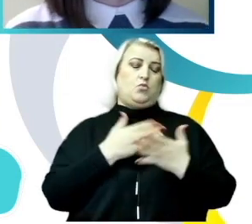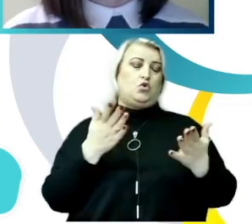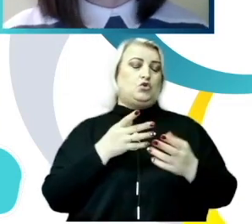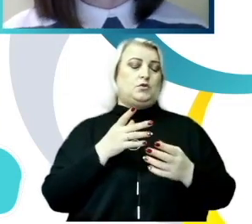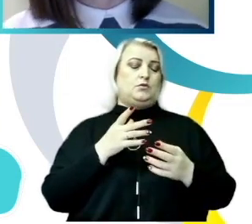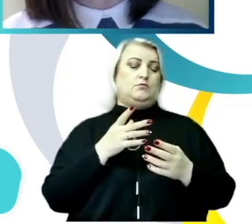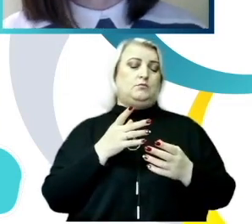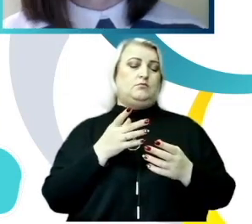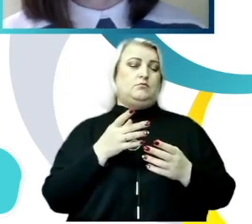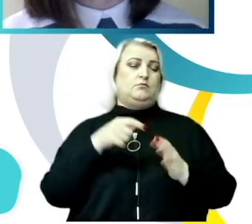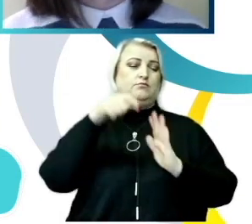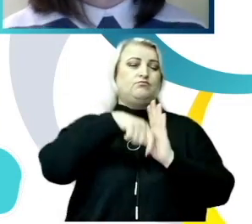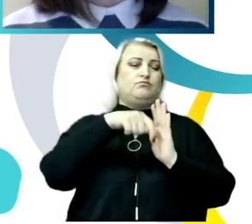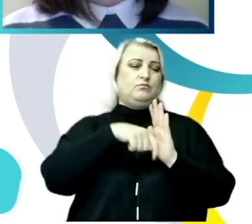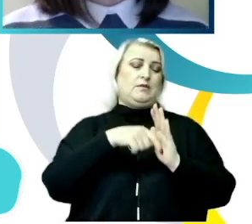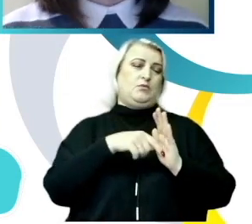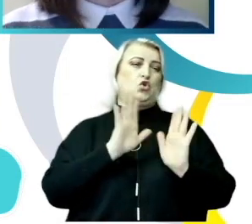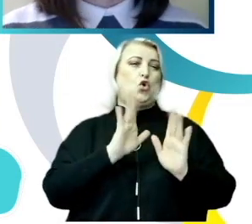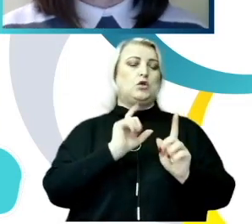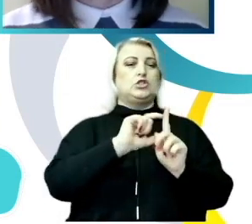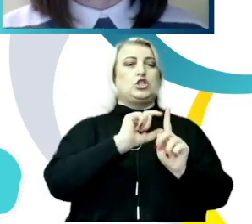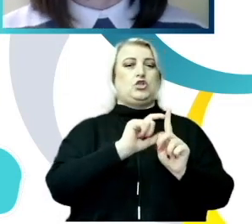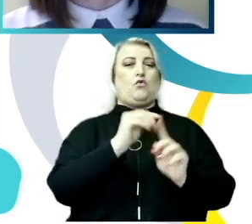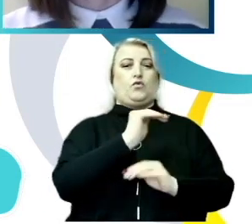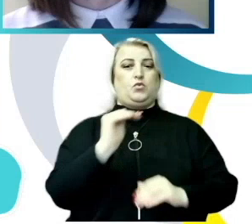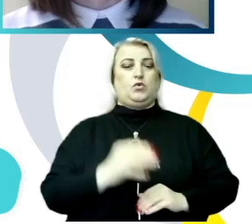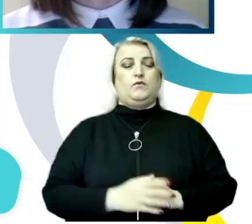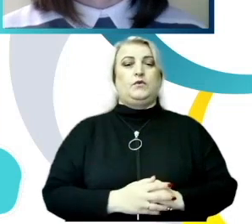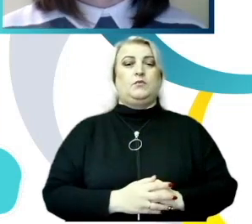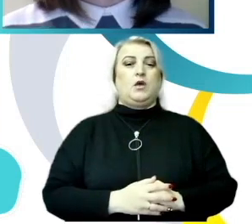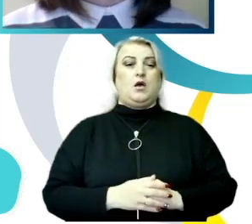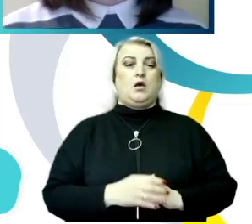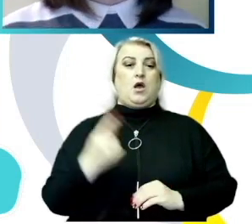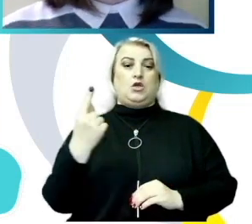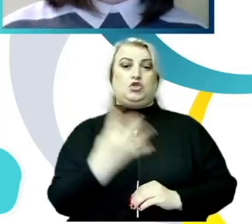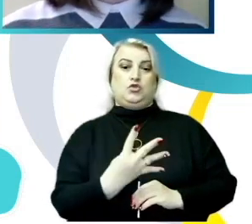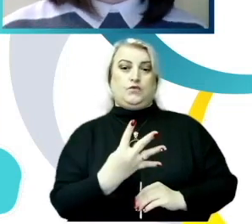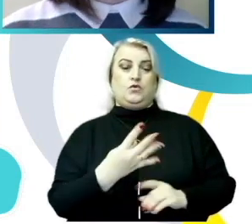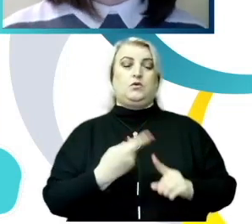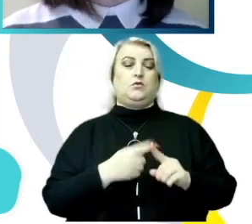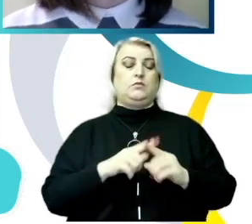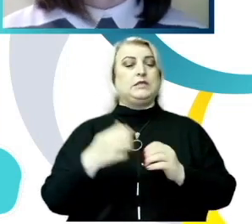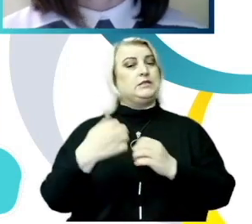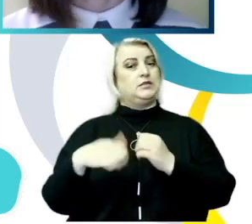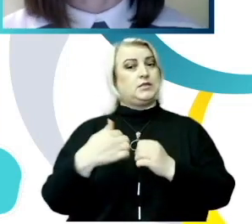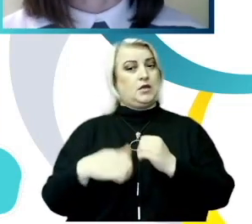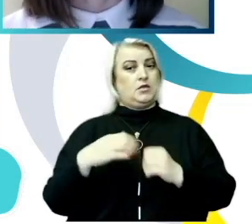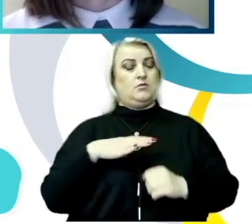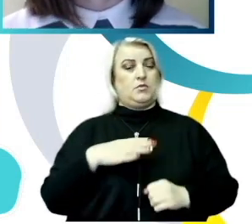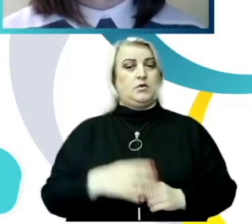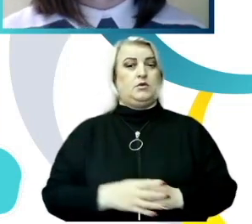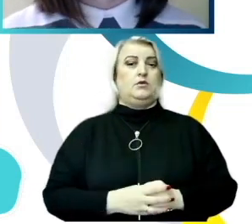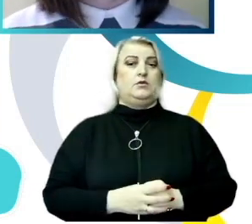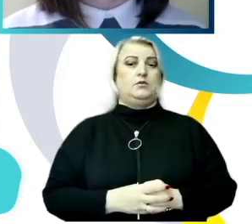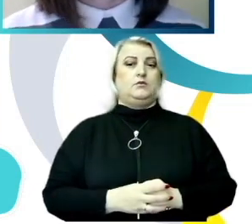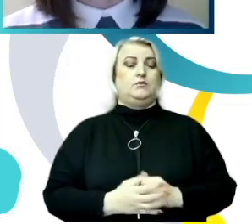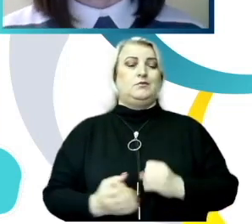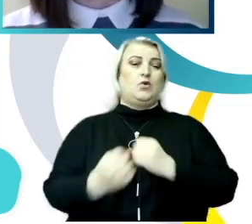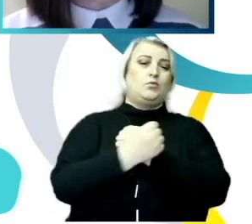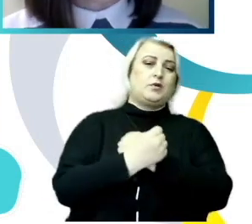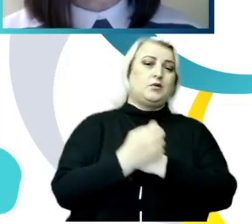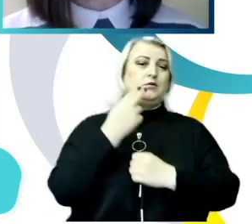întâmplă la nivelul verbal. O pătrime dintre studenți s-au confruntat cu forme medii, cum ziceam, îmbrățișări,